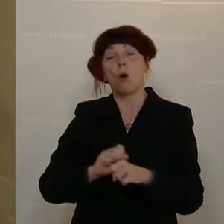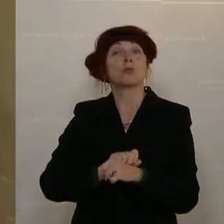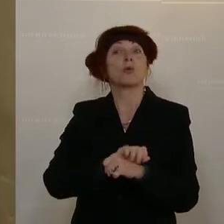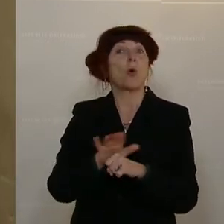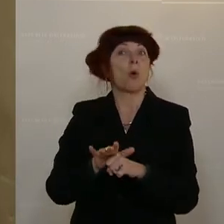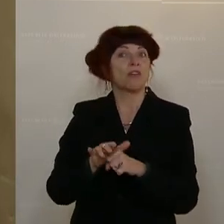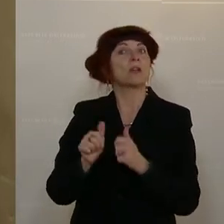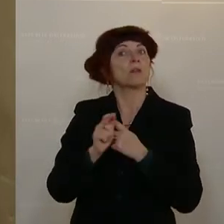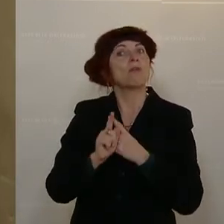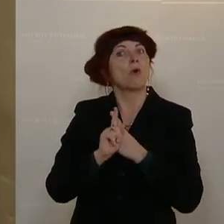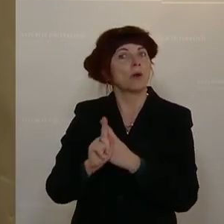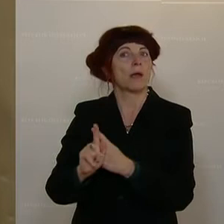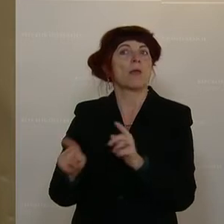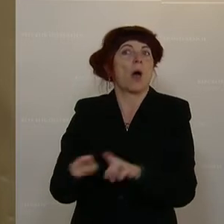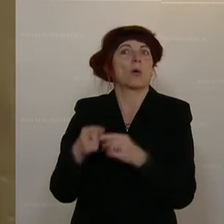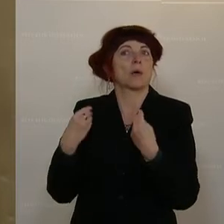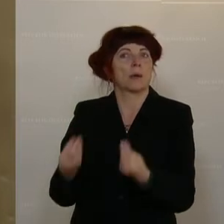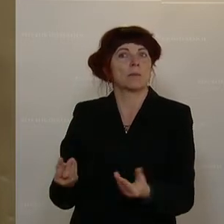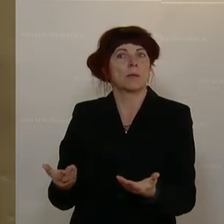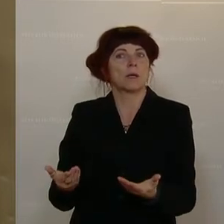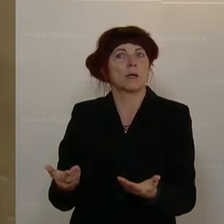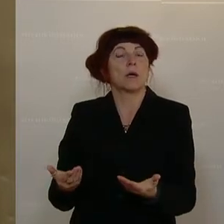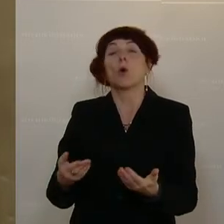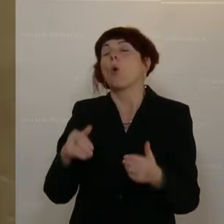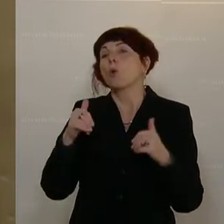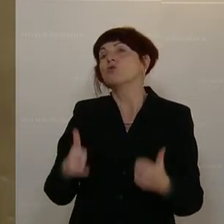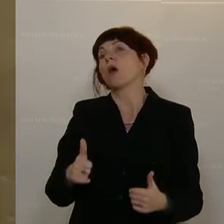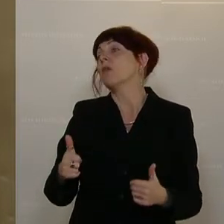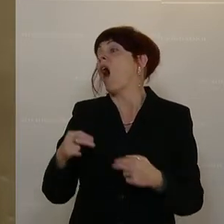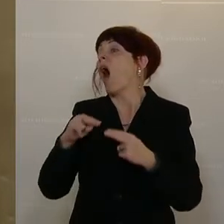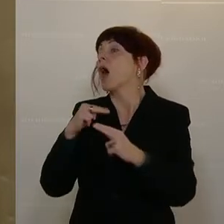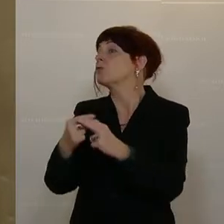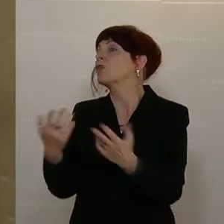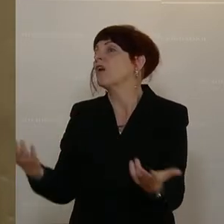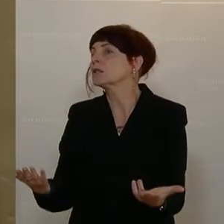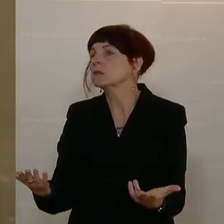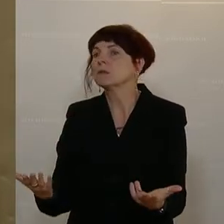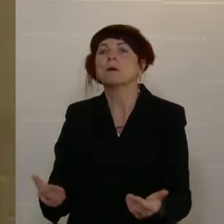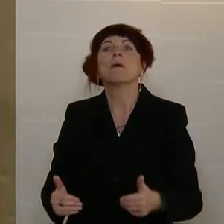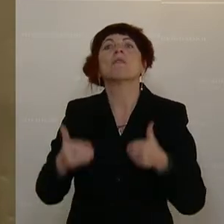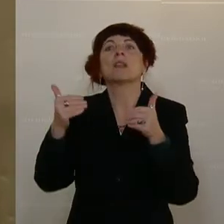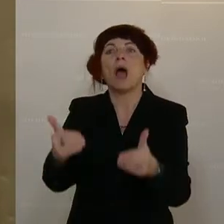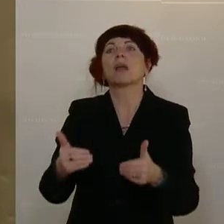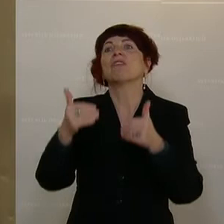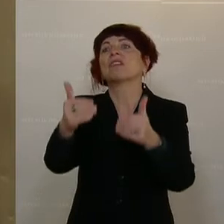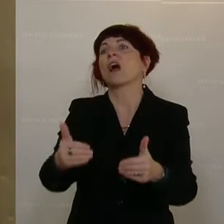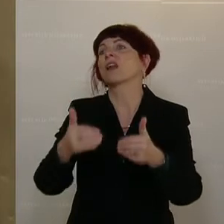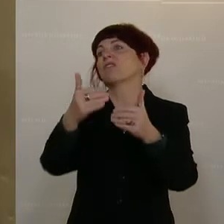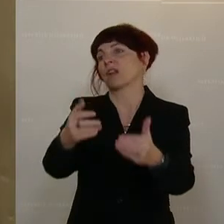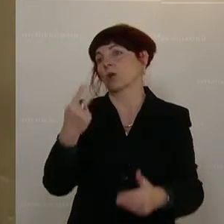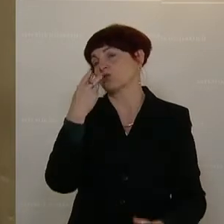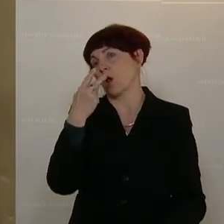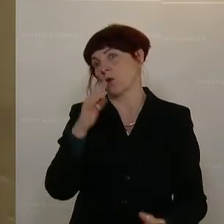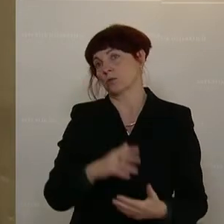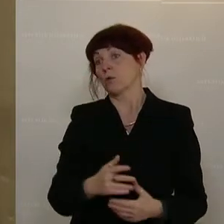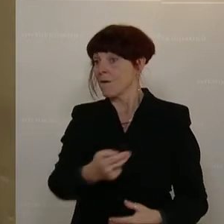Und im Endeffekt gibt man denen nur die Antwort, wir vertagen, wir schauen mal. Also das ist nicht die Antwort, die wir geben wollen. Wir wollen